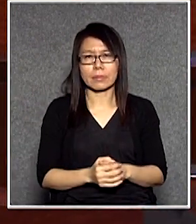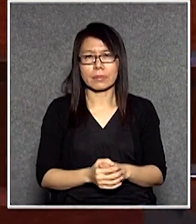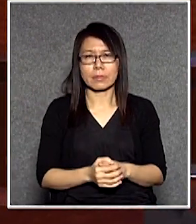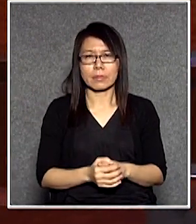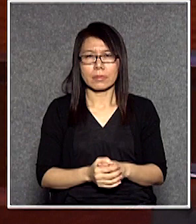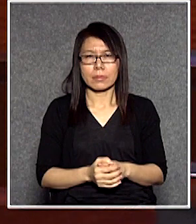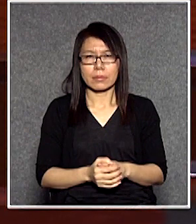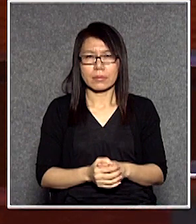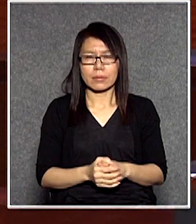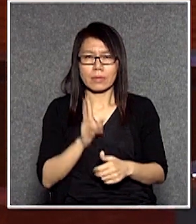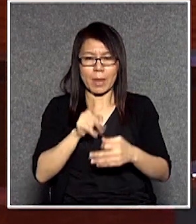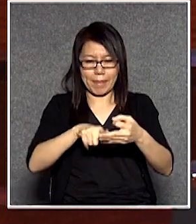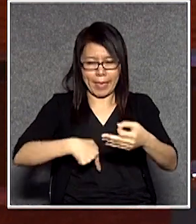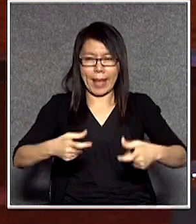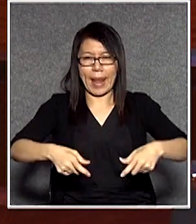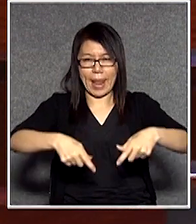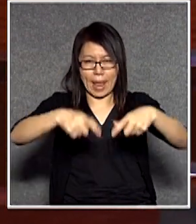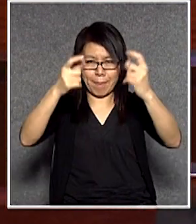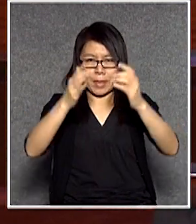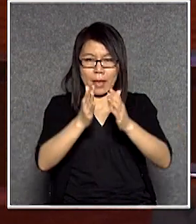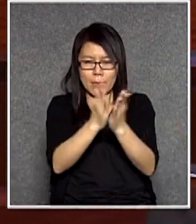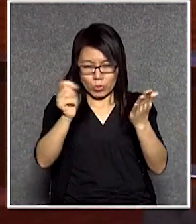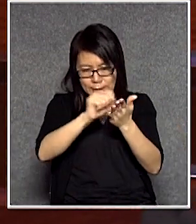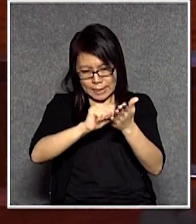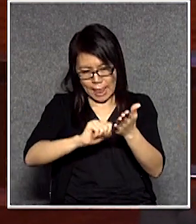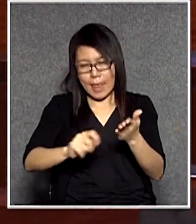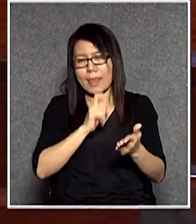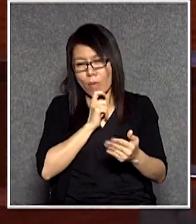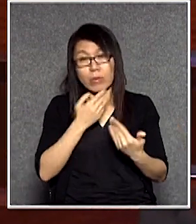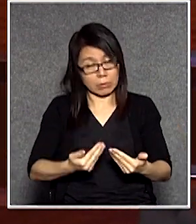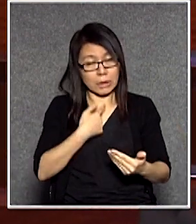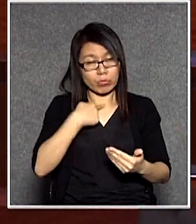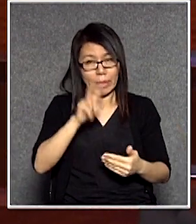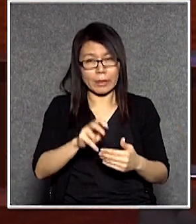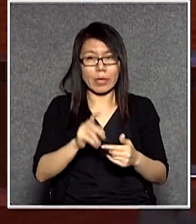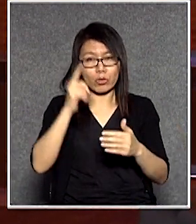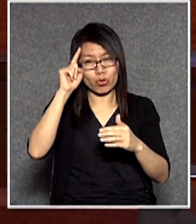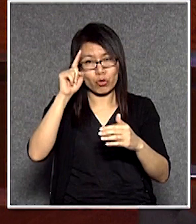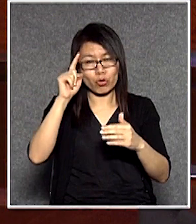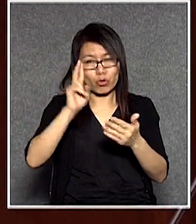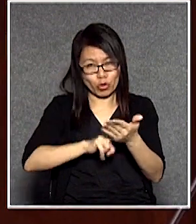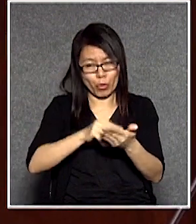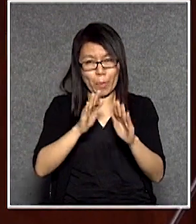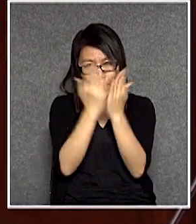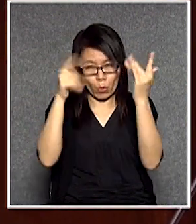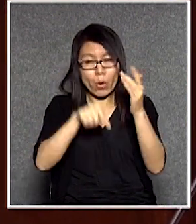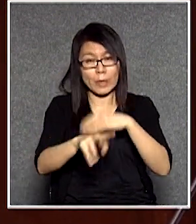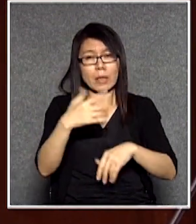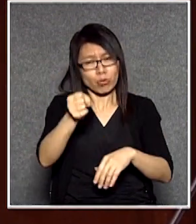林恆之今天有一篇文章我覺得大家應該去看在《信報》主席你看看那篇文章